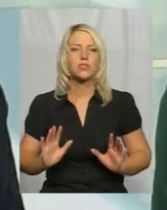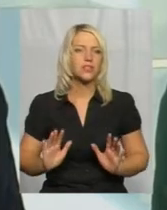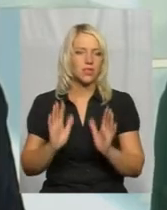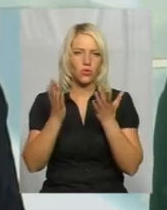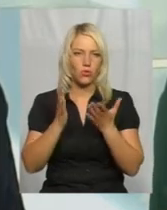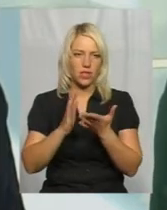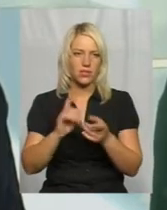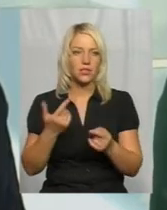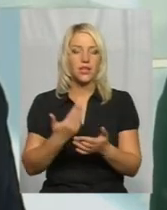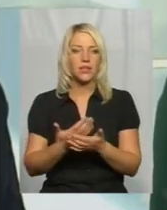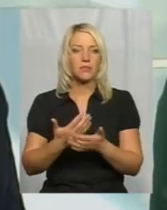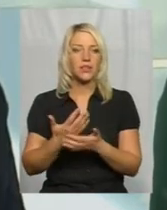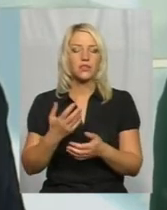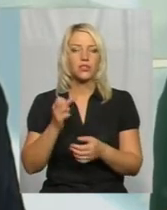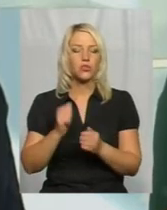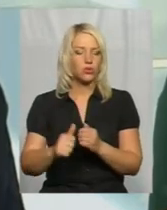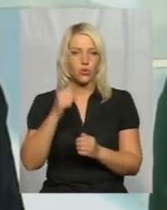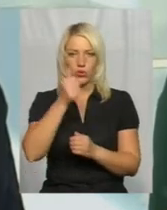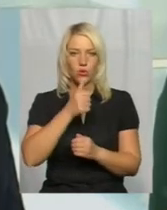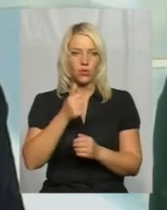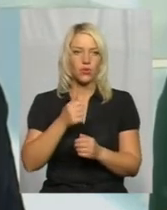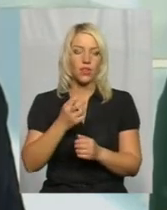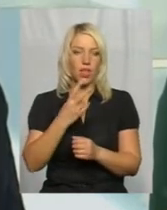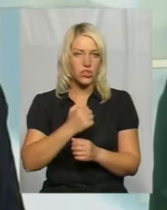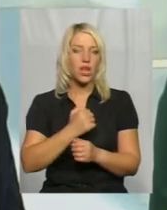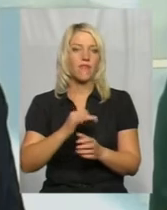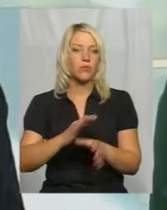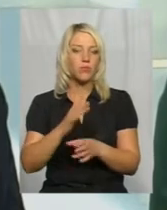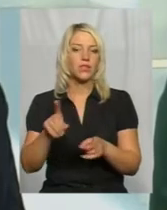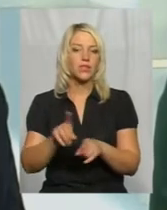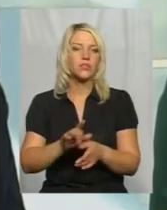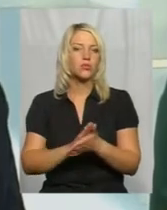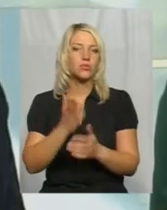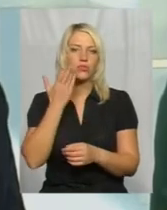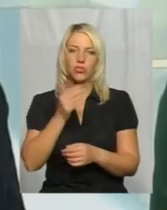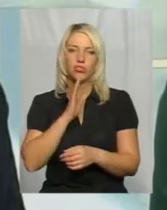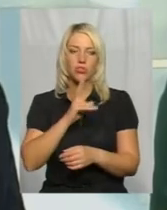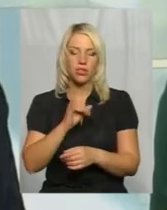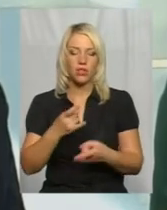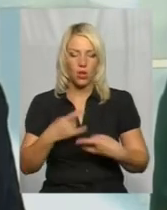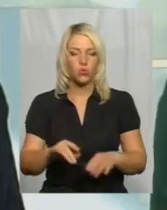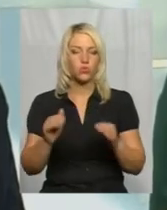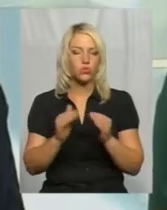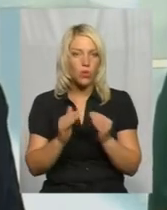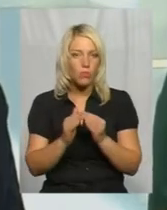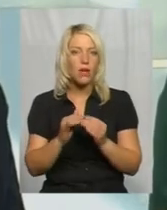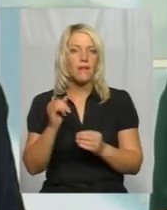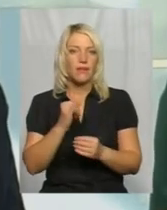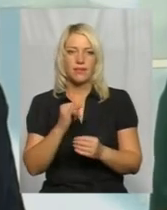нас в області, знову ж практично щороку, на жаль, відбувається ситуація, коли жінки народжують вдома і не зовсім